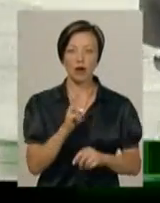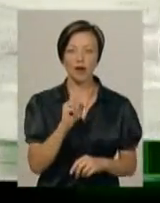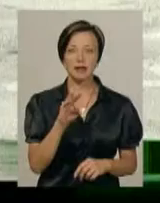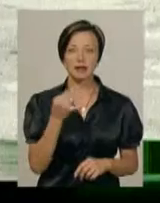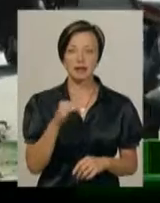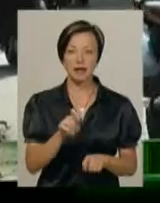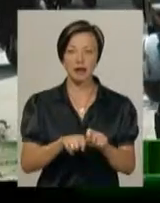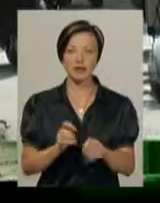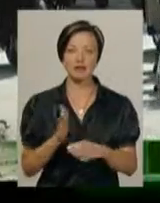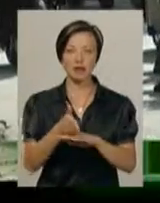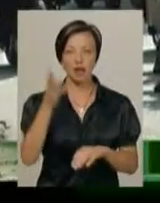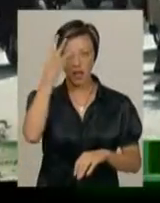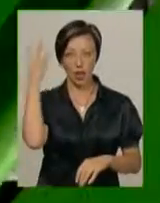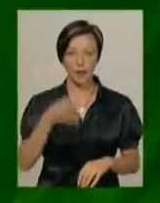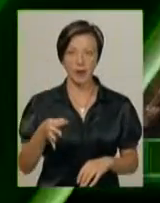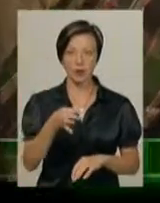рейд» завітали на Хмельниччину.